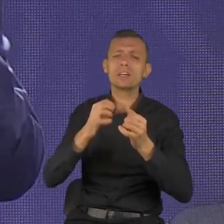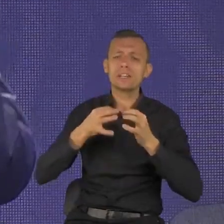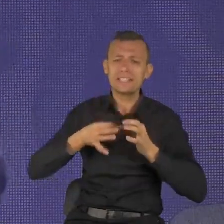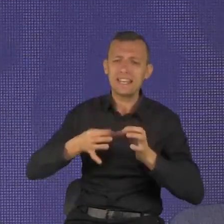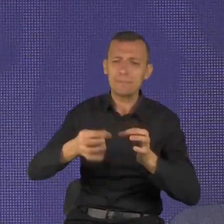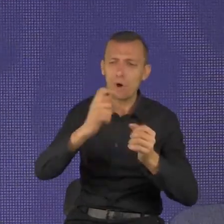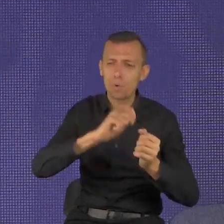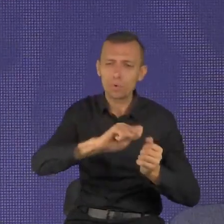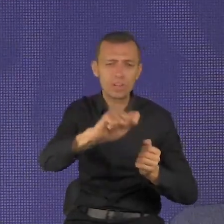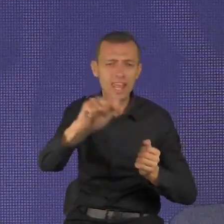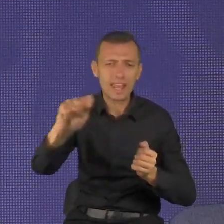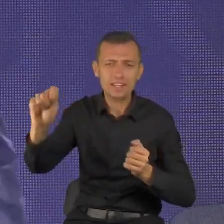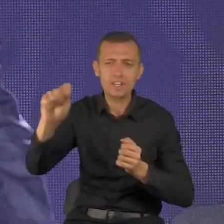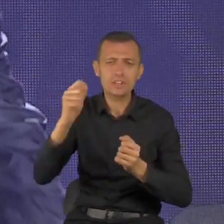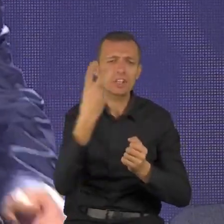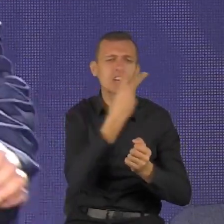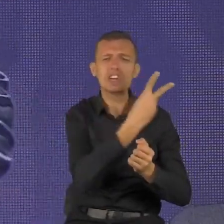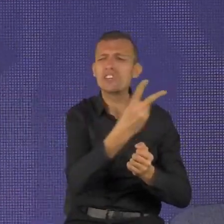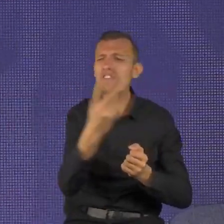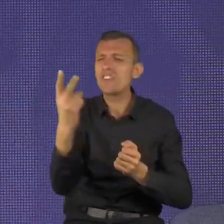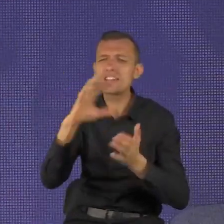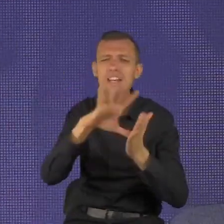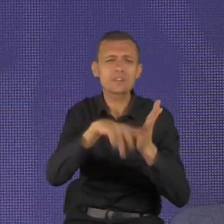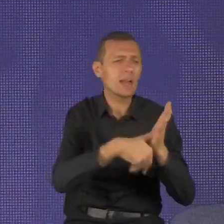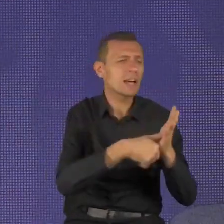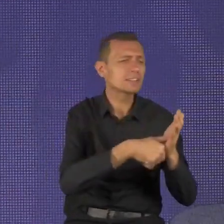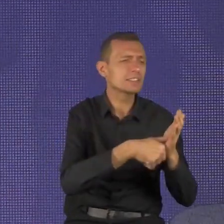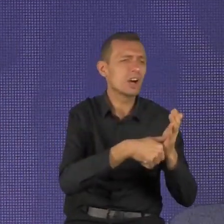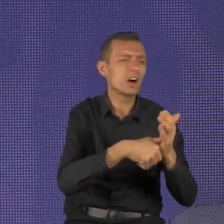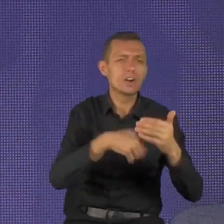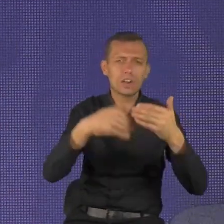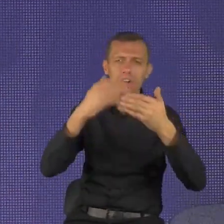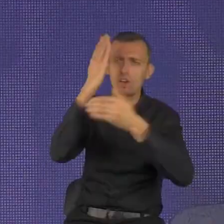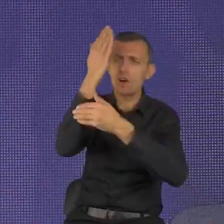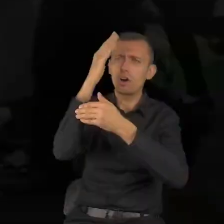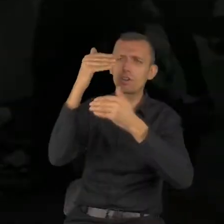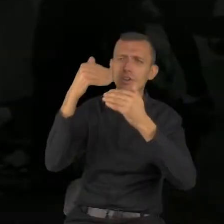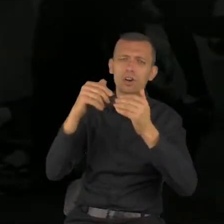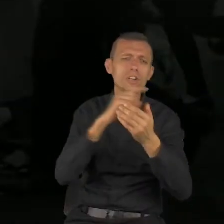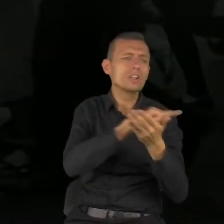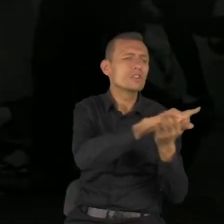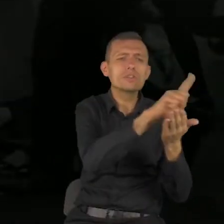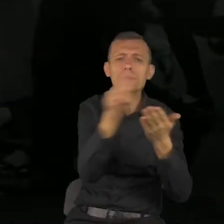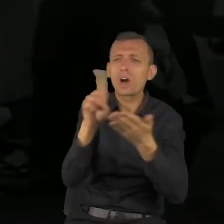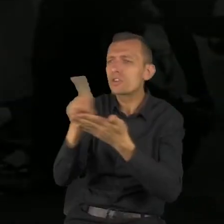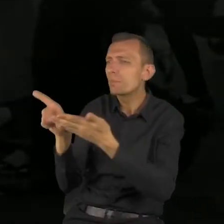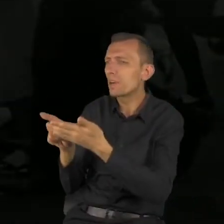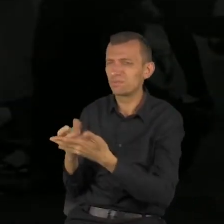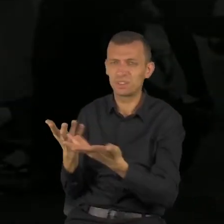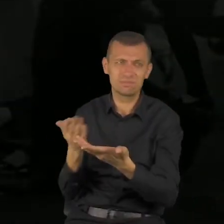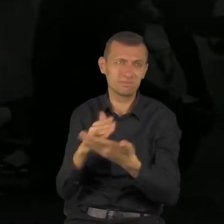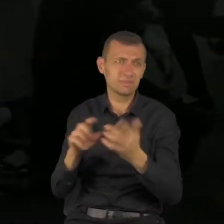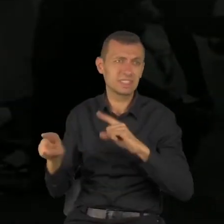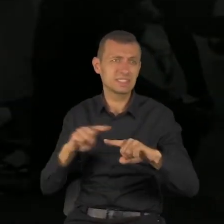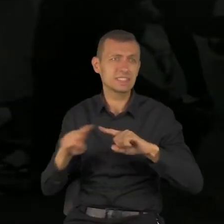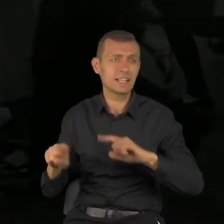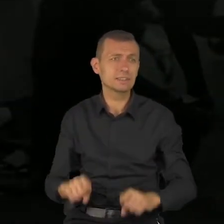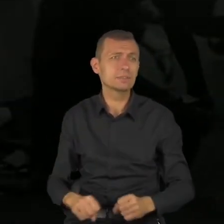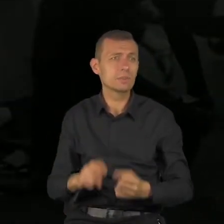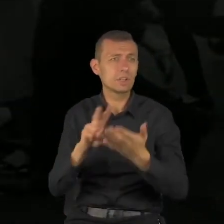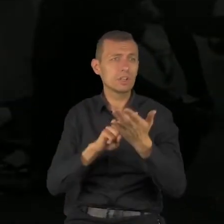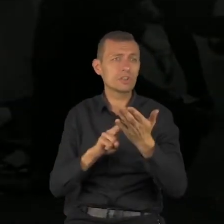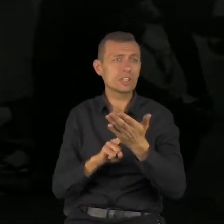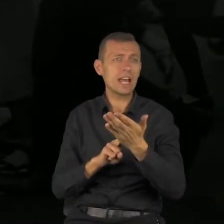Posłuchajcie, co mówi księga Chioba, dziewiąty rozdział, dwudziesty piąty wiersz. Chiob mówi tak. Moje dni są szybsze niż goniec.